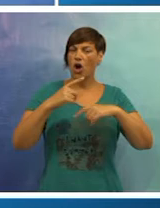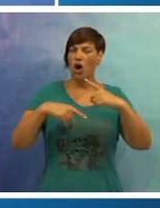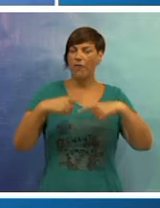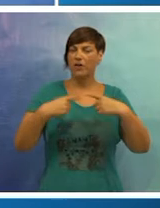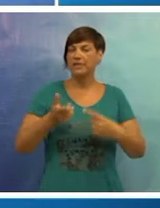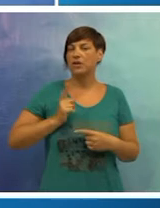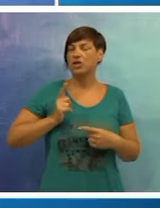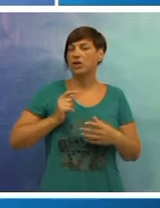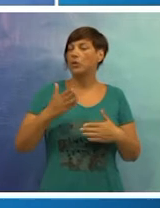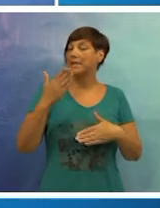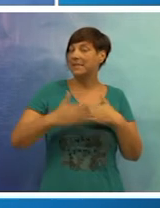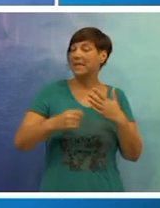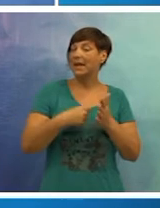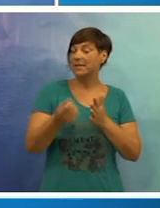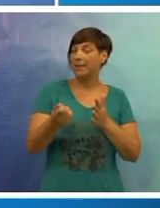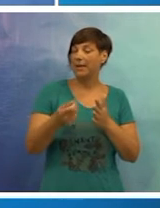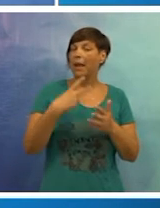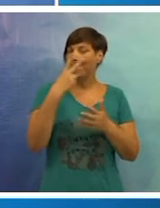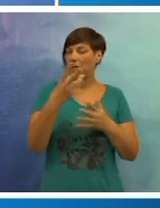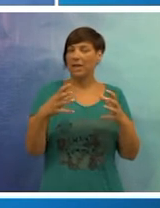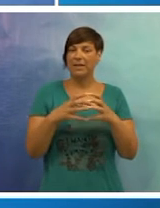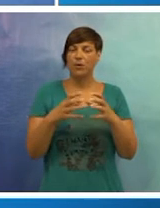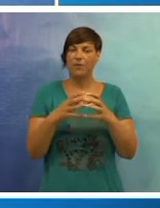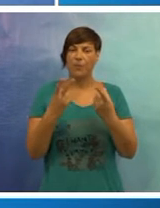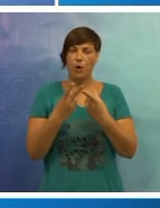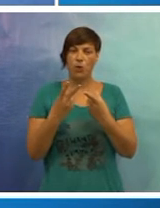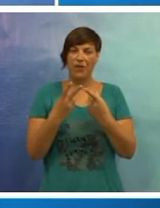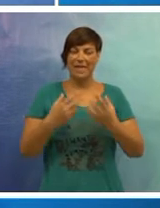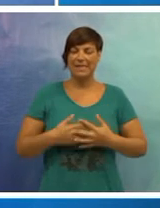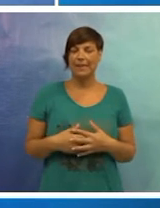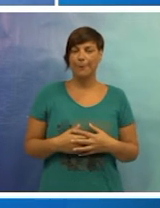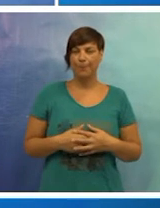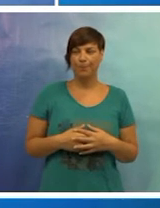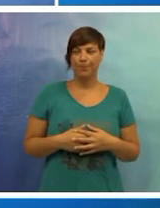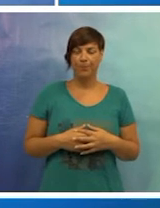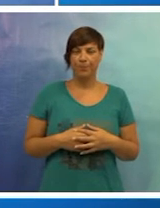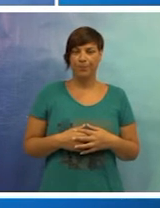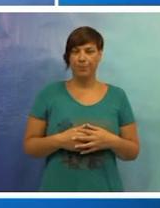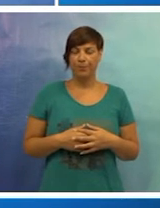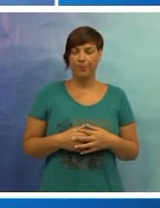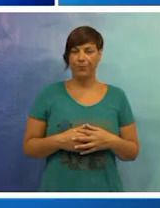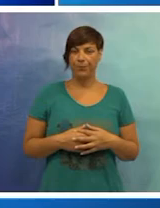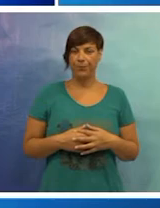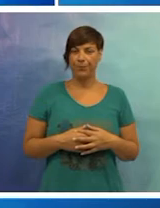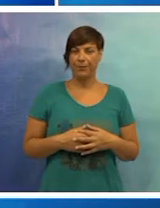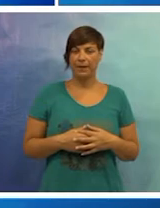kolovoza očekuje se cijelokupna isplata. Donosimo u kratkom informativnom bloku vijesti.